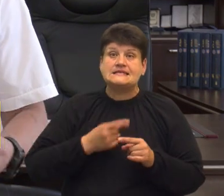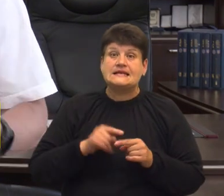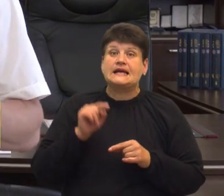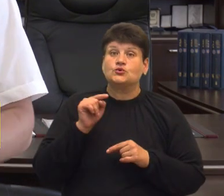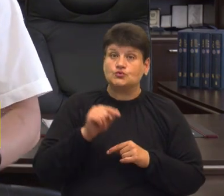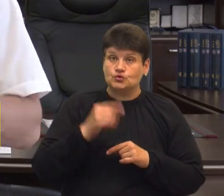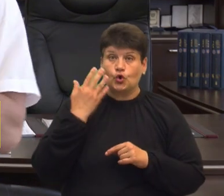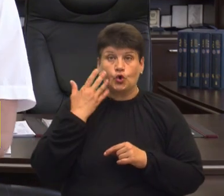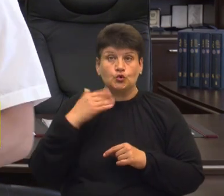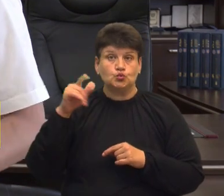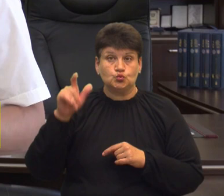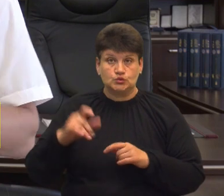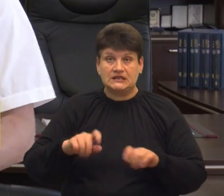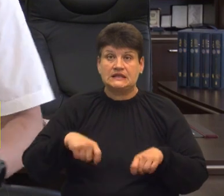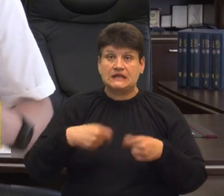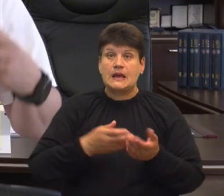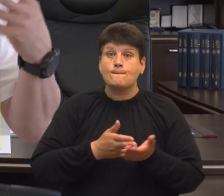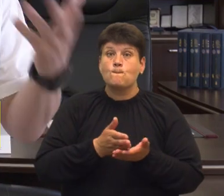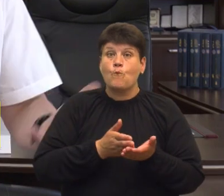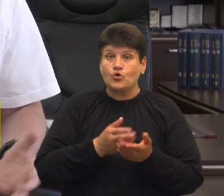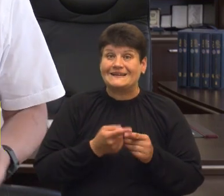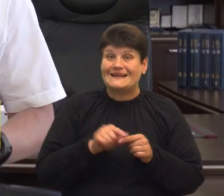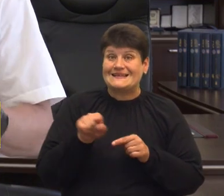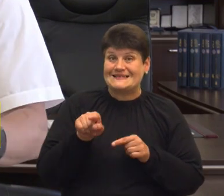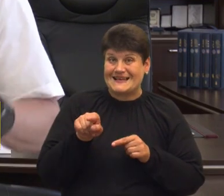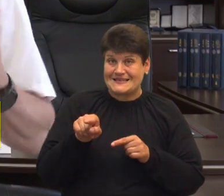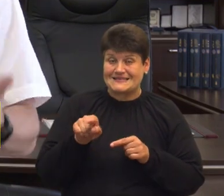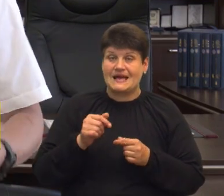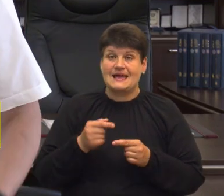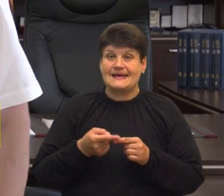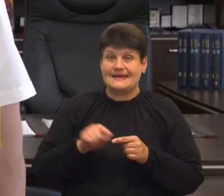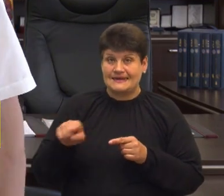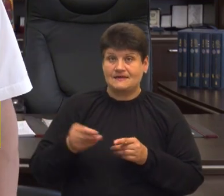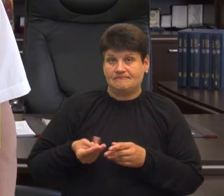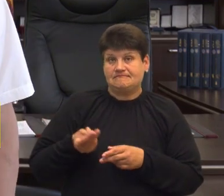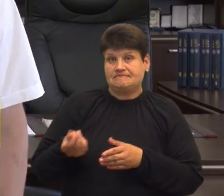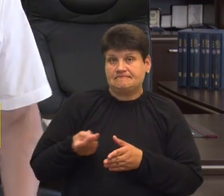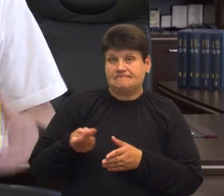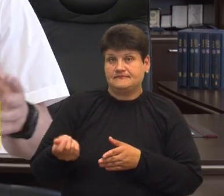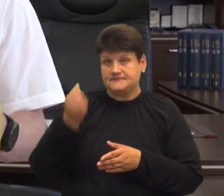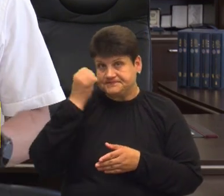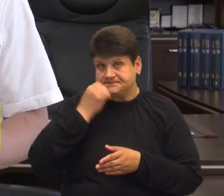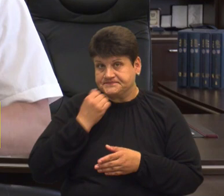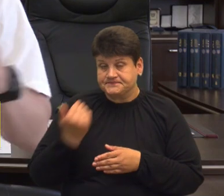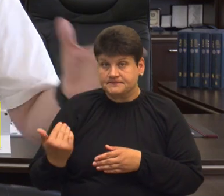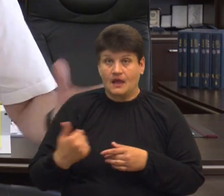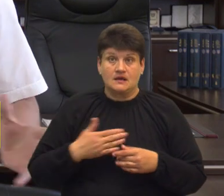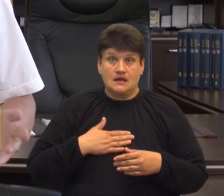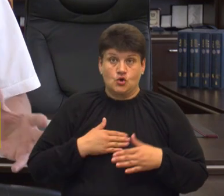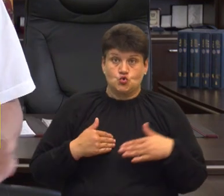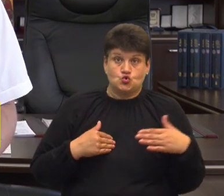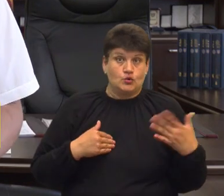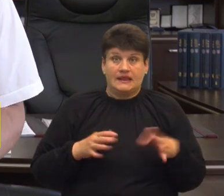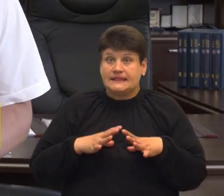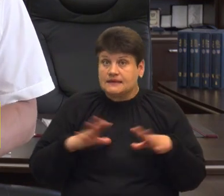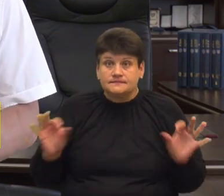людина дає їй якісь послуги і за це її розраховується чи віддячує. З нашої сторони не було ж вчинено